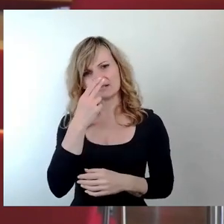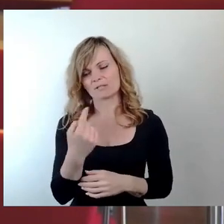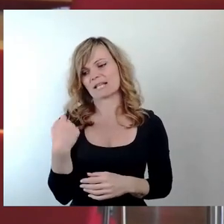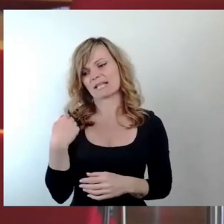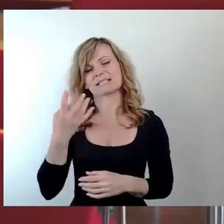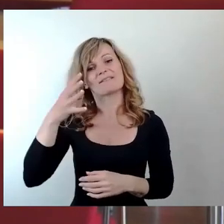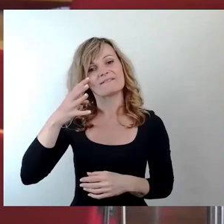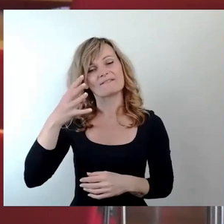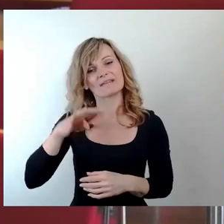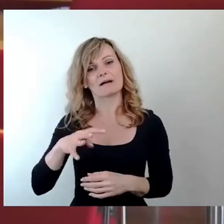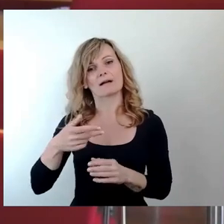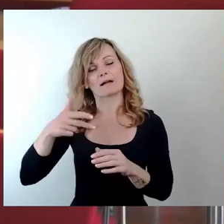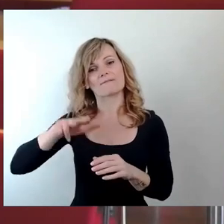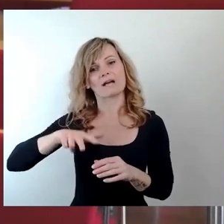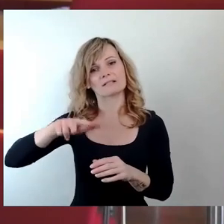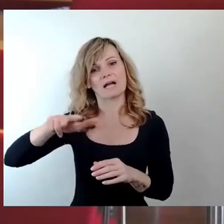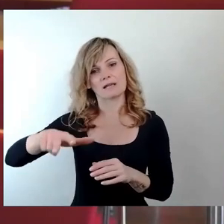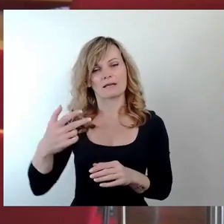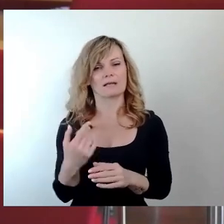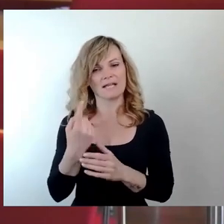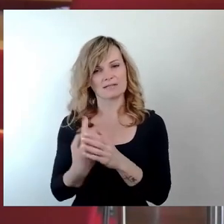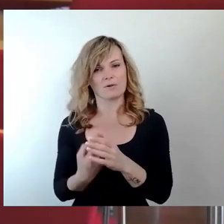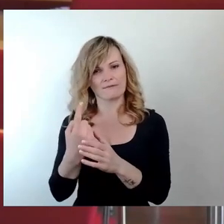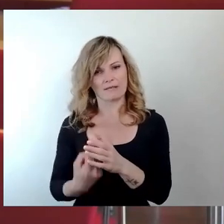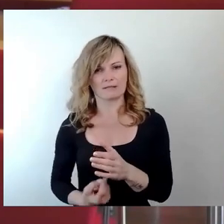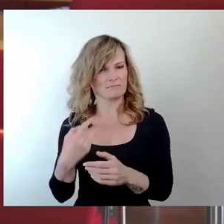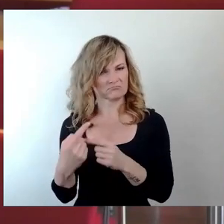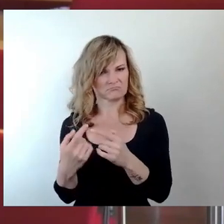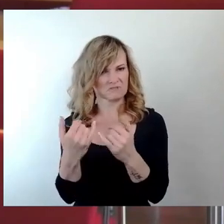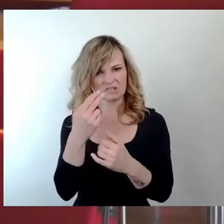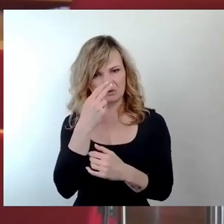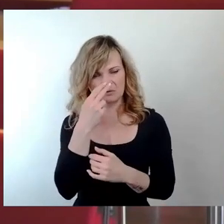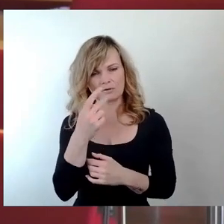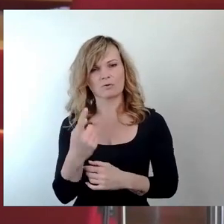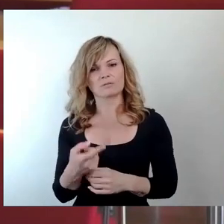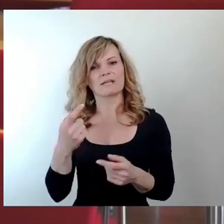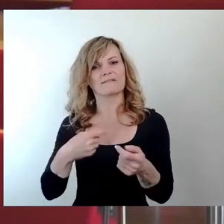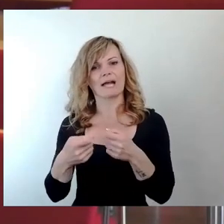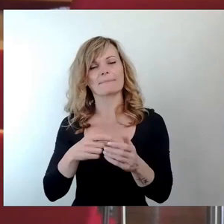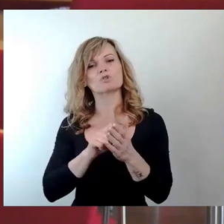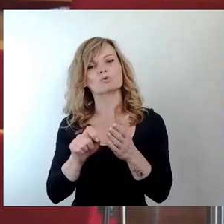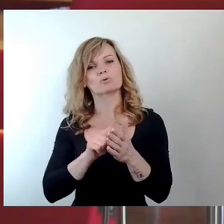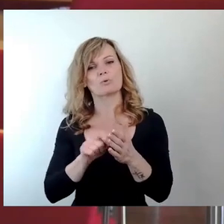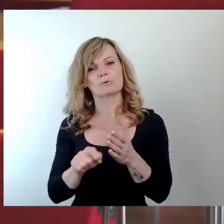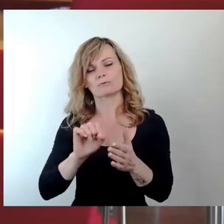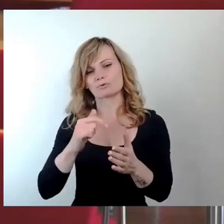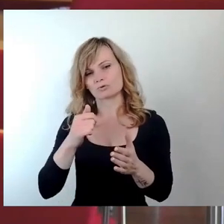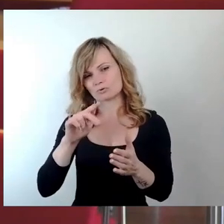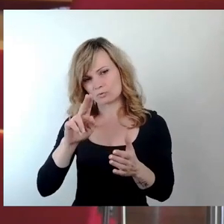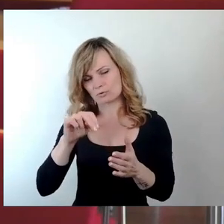Und wie viele Gewerbesteuerstundungen wurden von Unternehmen insgesamt in diesem Jahr bereits beantragt und bewilligt?